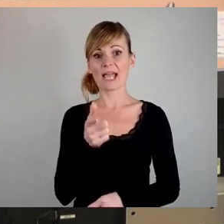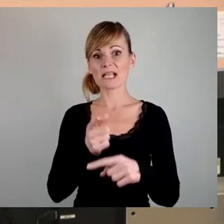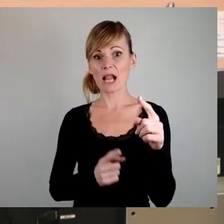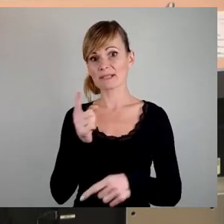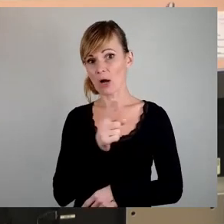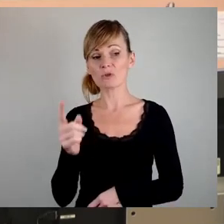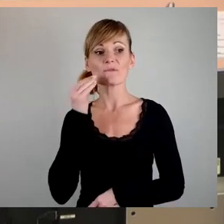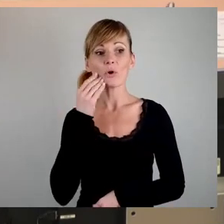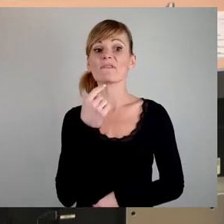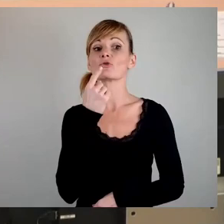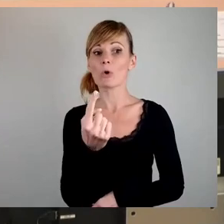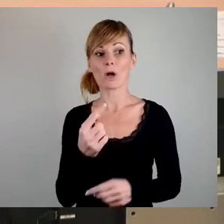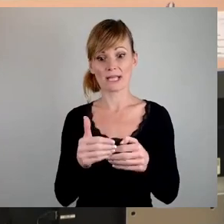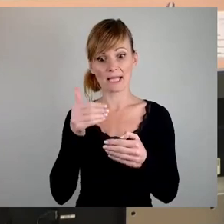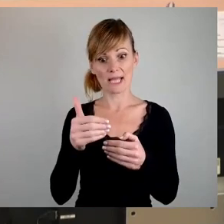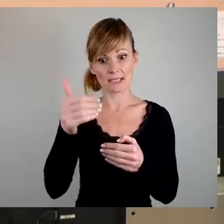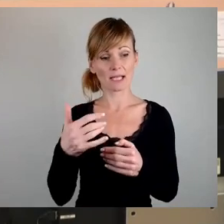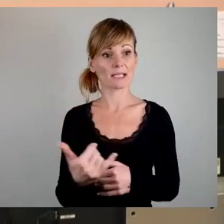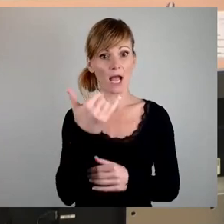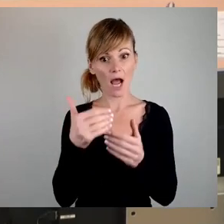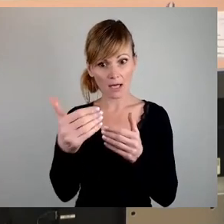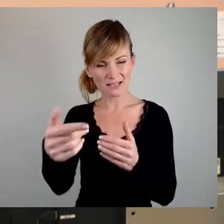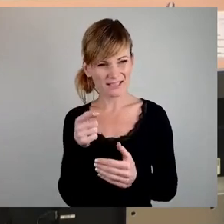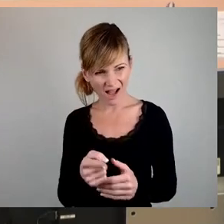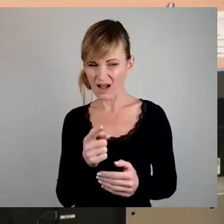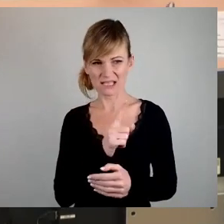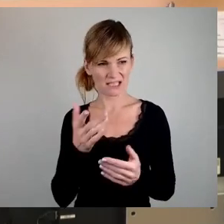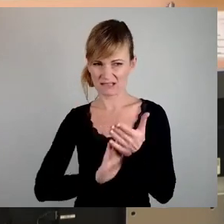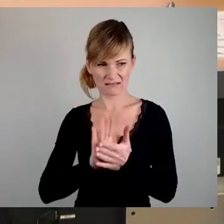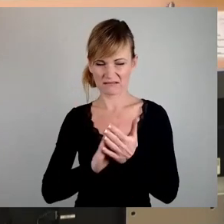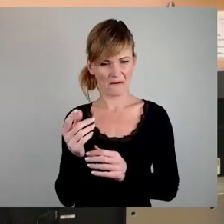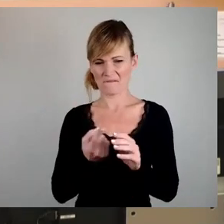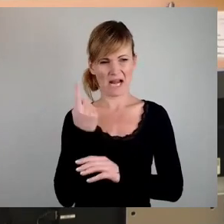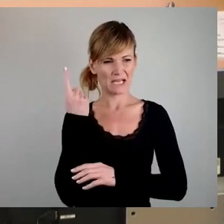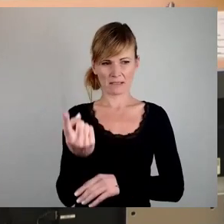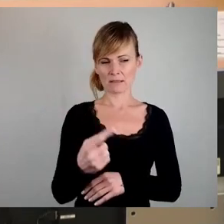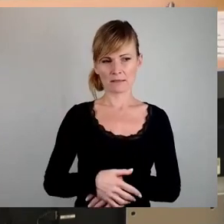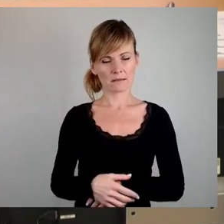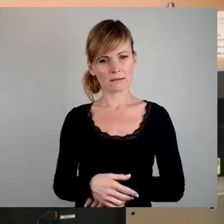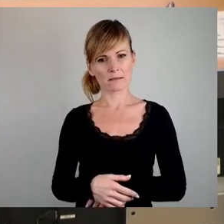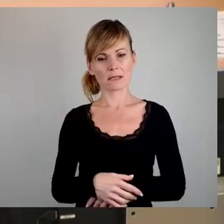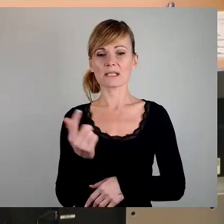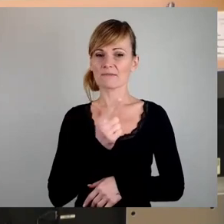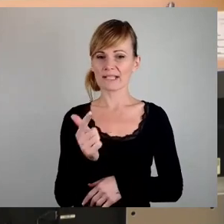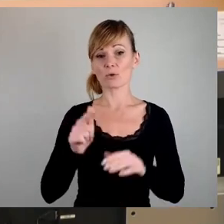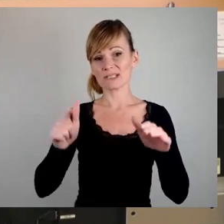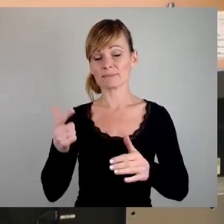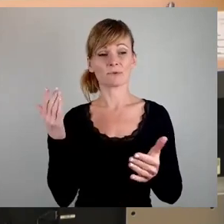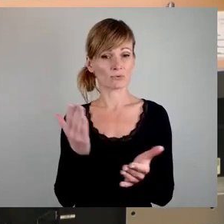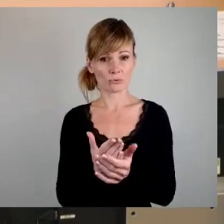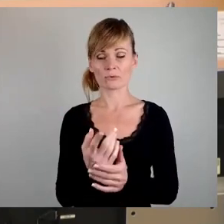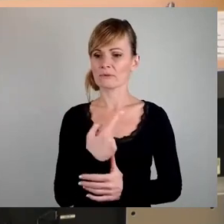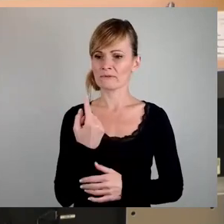nächsten Jahren, sind wir weit entfernt. Das war schon 2017. Da habe ich auch schon hier gestanden, vorhersehbar